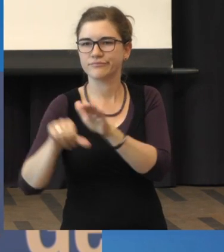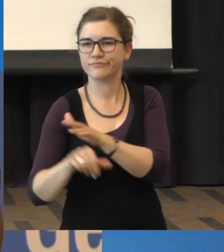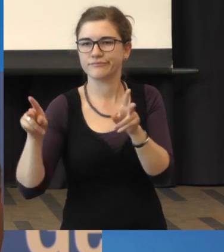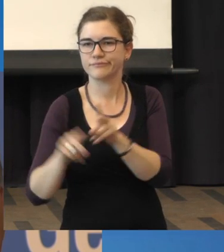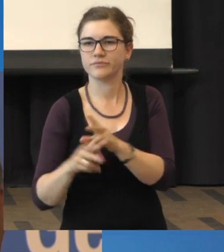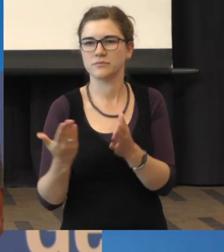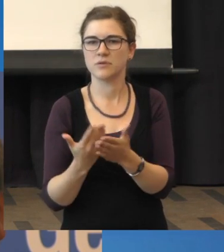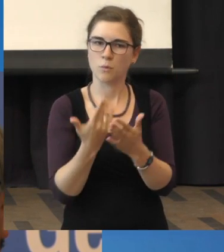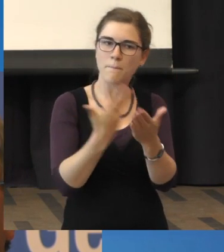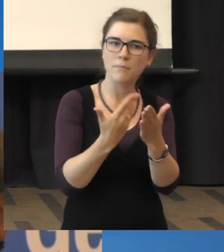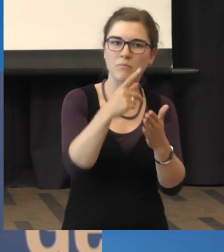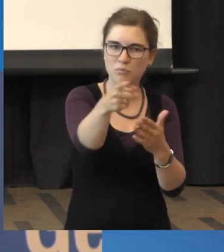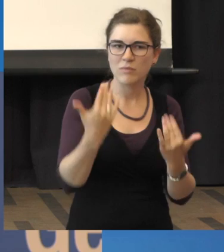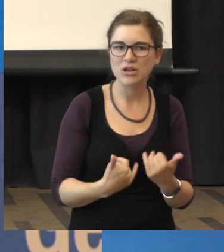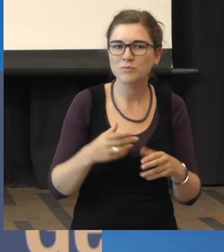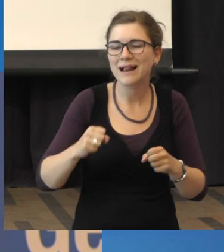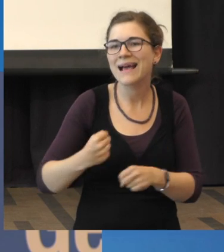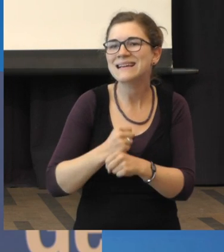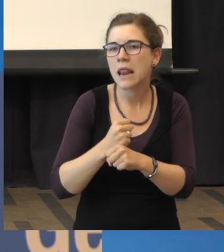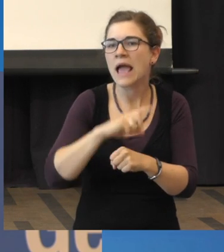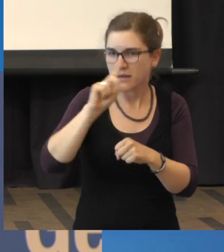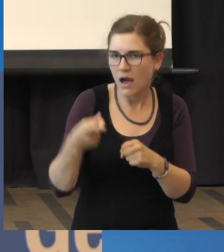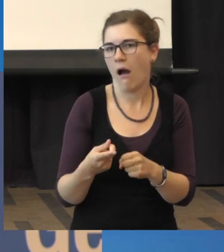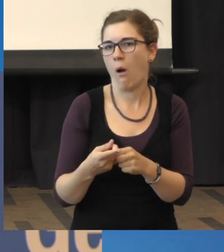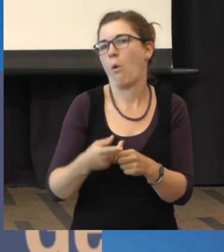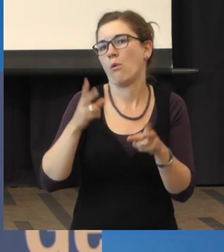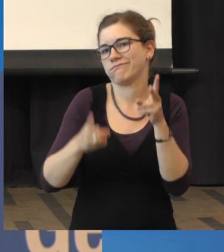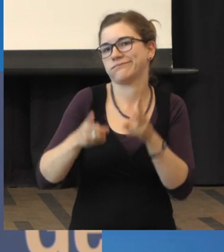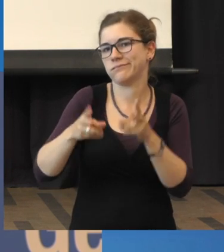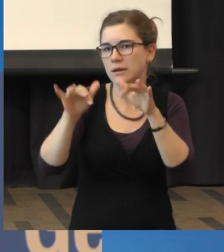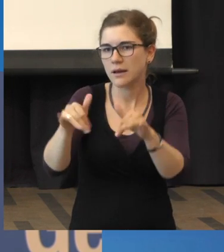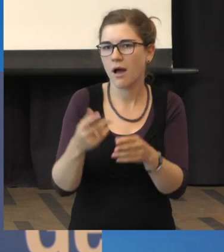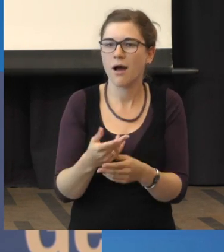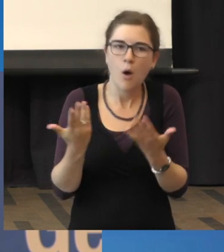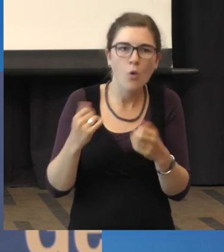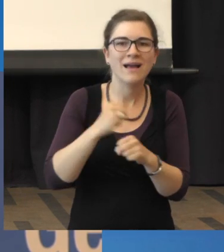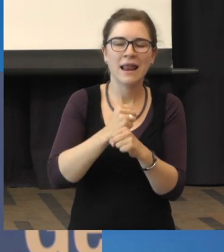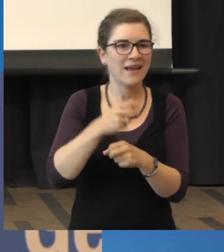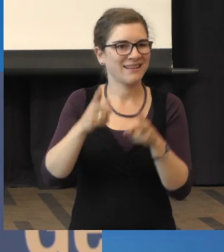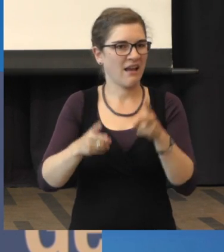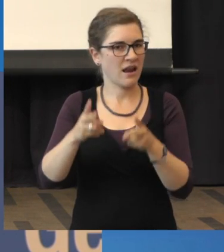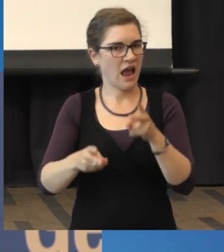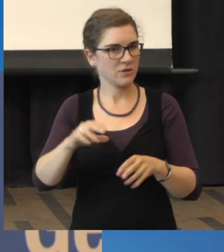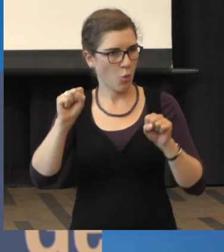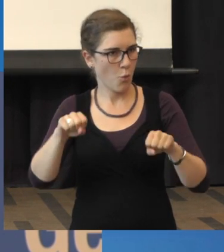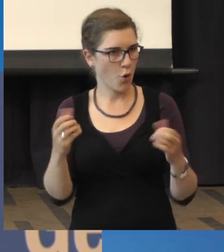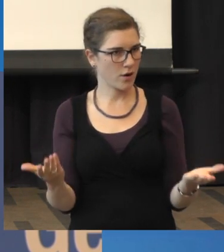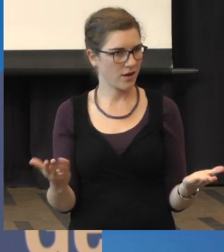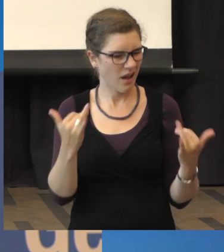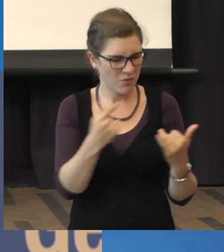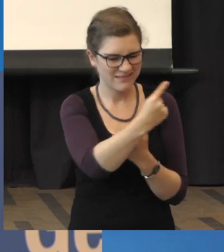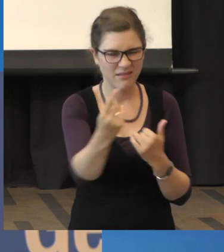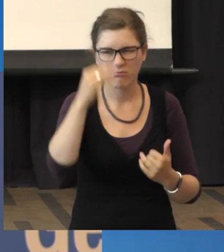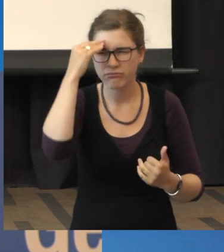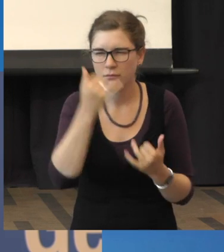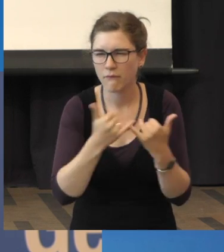auch, die tun Ihnen auch alle weh. Daher Makuladegeneration. Daher kommt die Bezeichnung dieser Krankheit. Nun, wie merken Sie das?